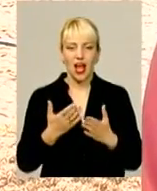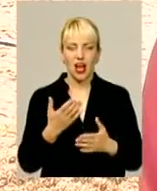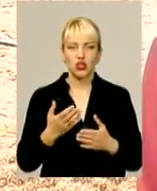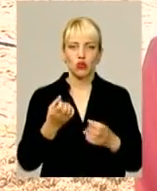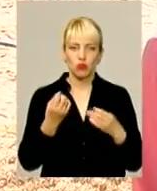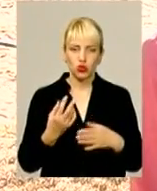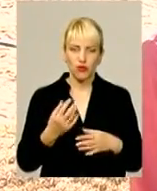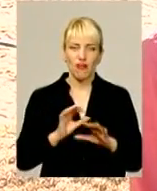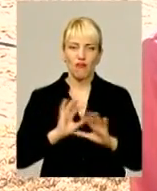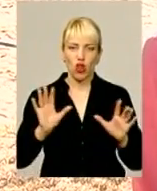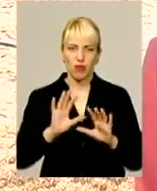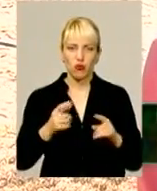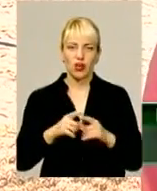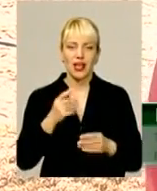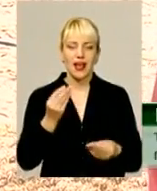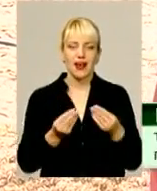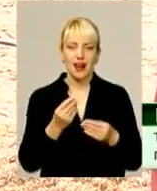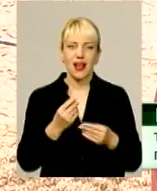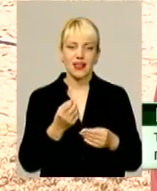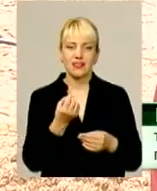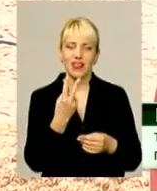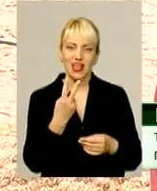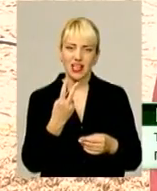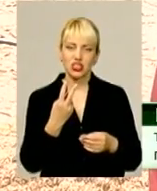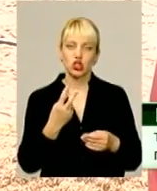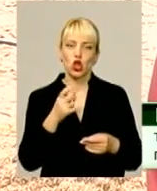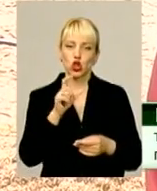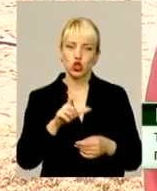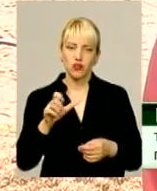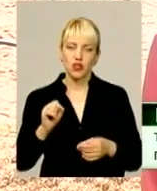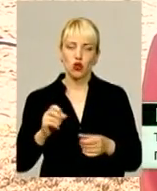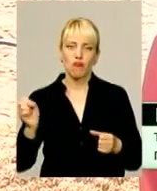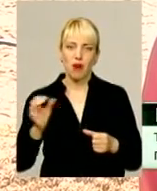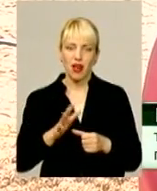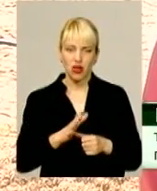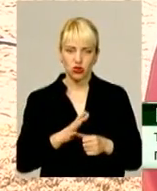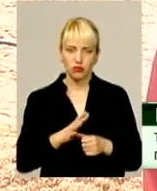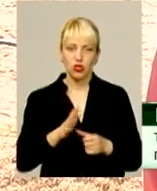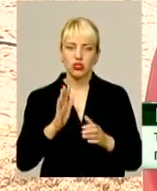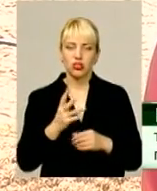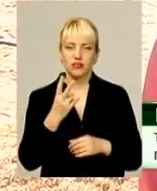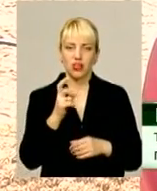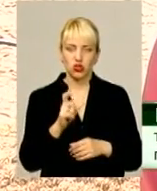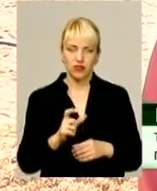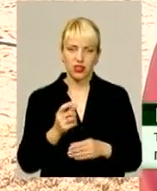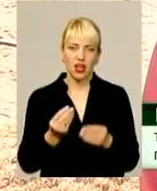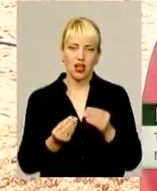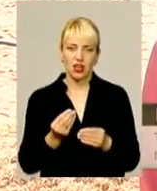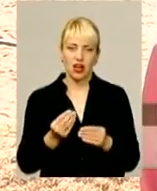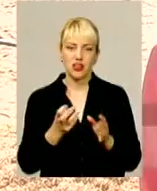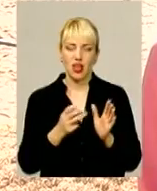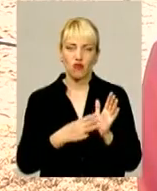грає 12 чоловік на 160 квадратних метрах, то в пляжному тільки два чоловіка грають на